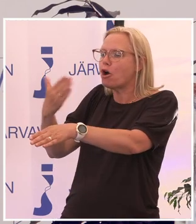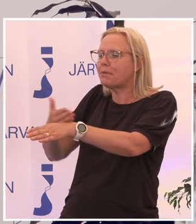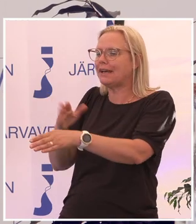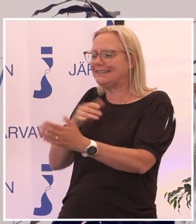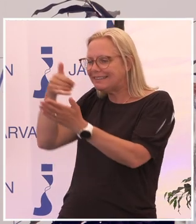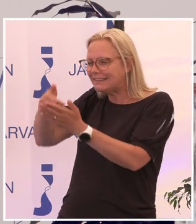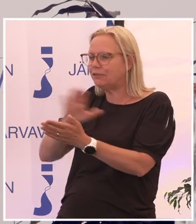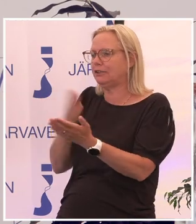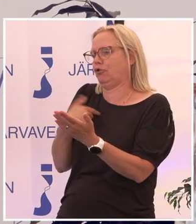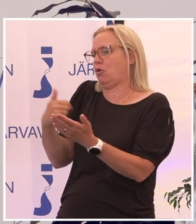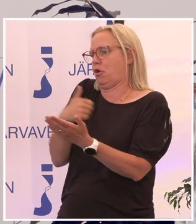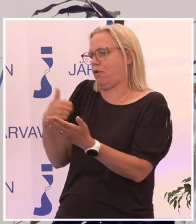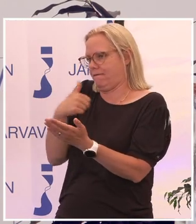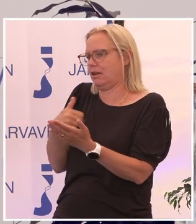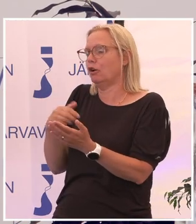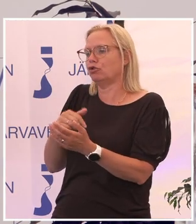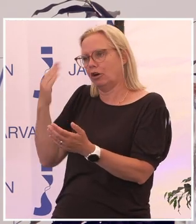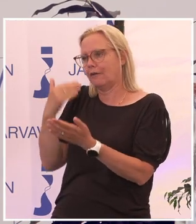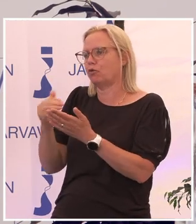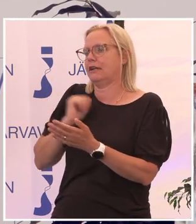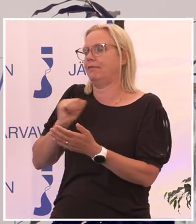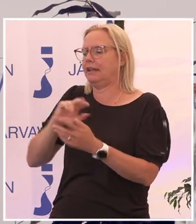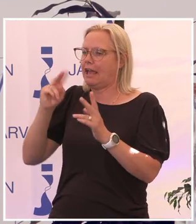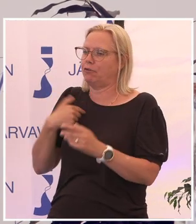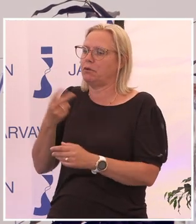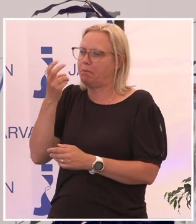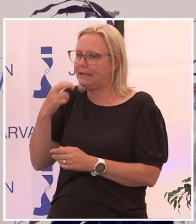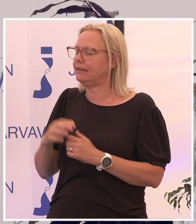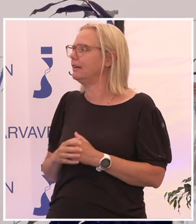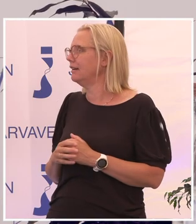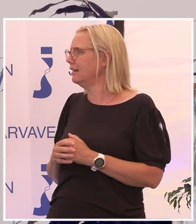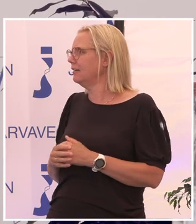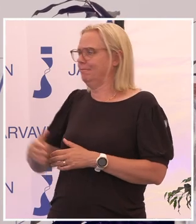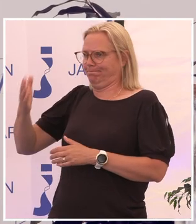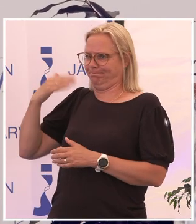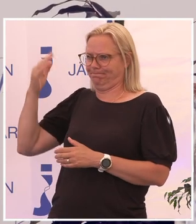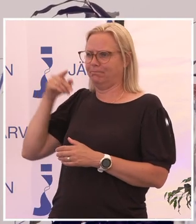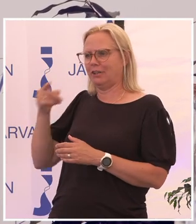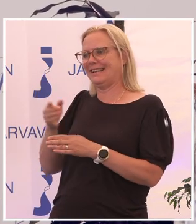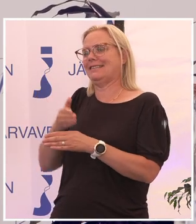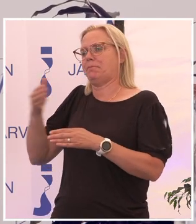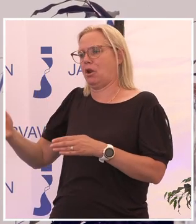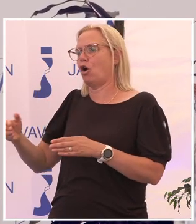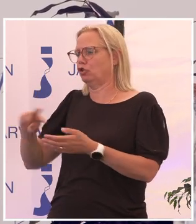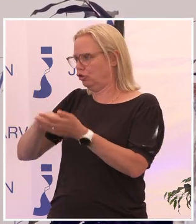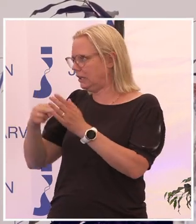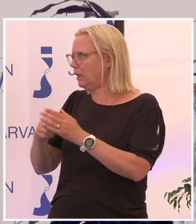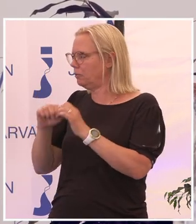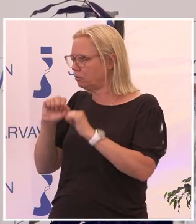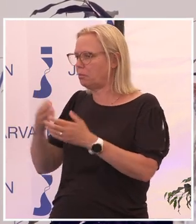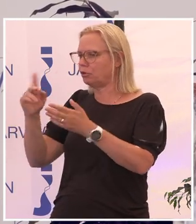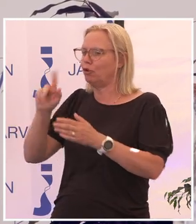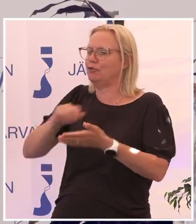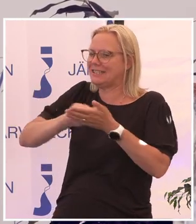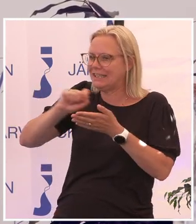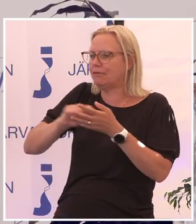behöver för att fortsätta använda den. Förr i tiden så var det där ett helt separat system som man var tvungen att få förskrivet